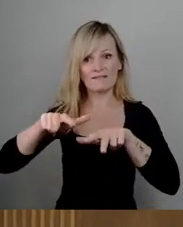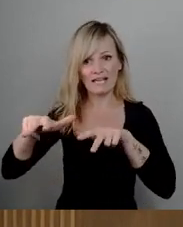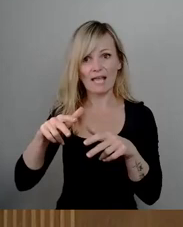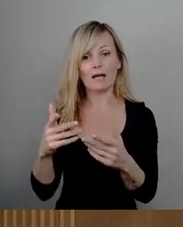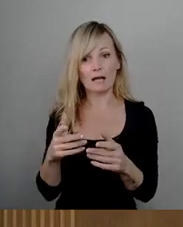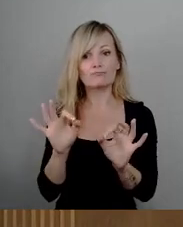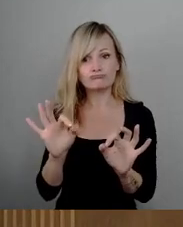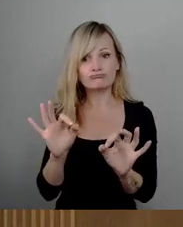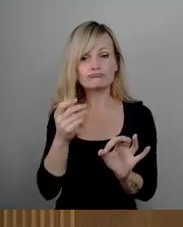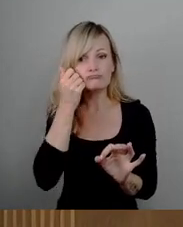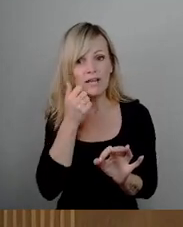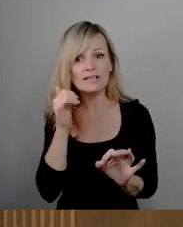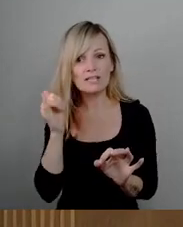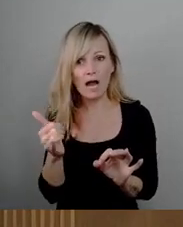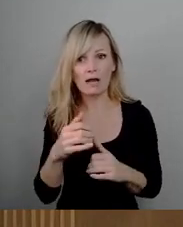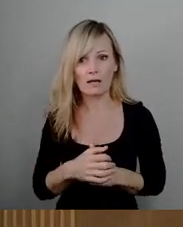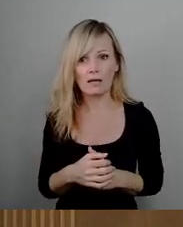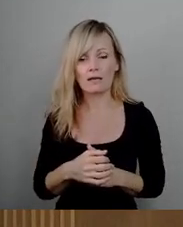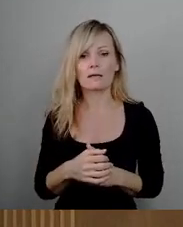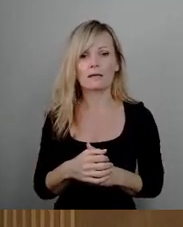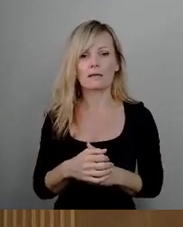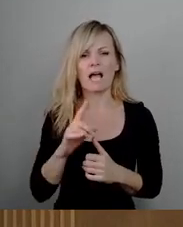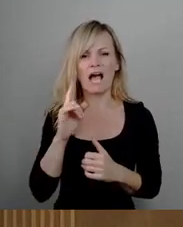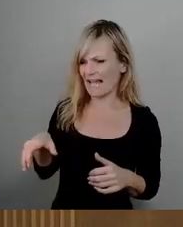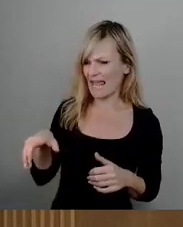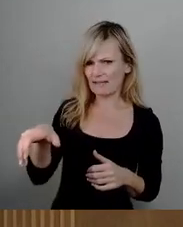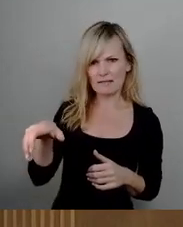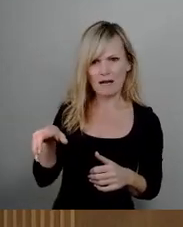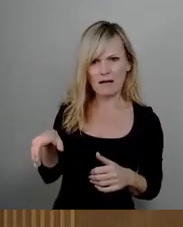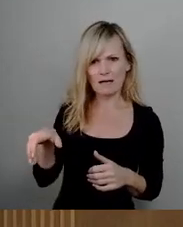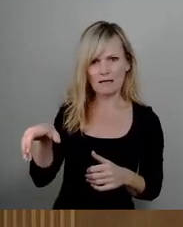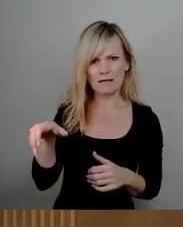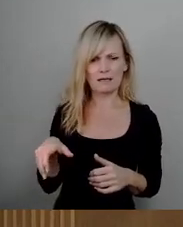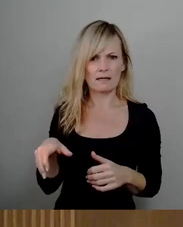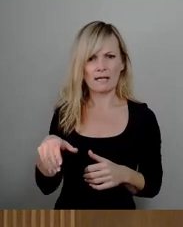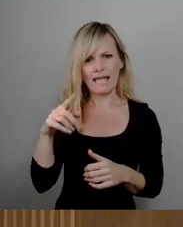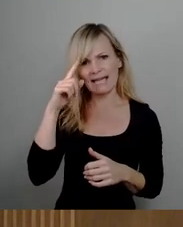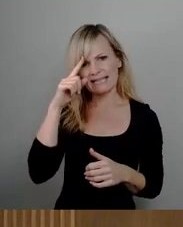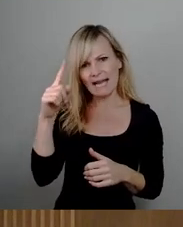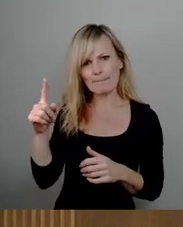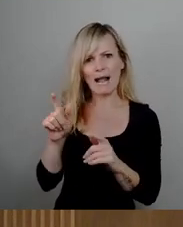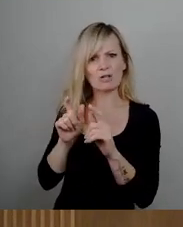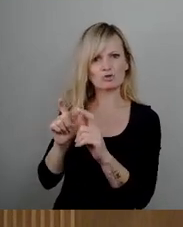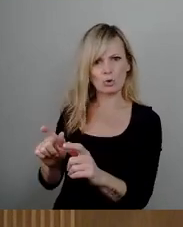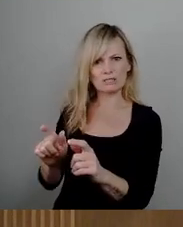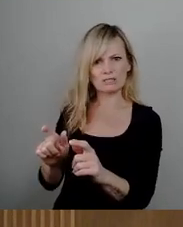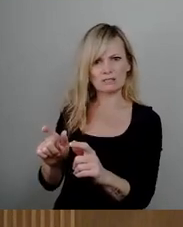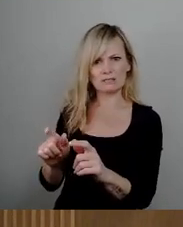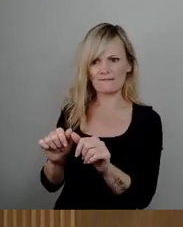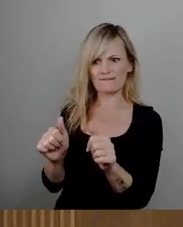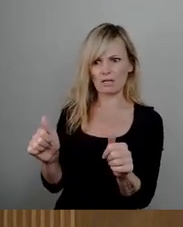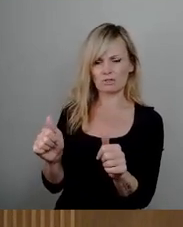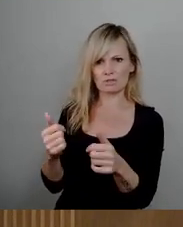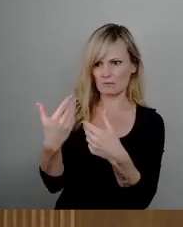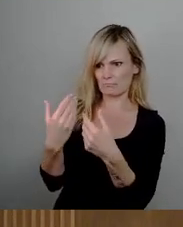Unterdenkmalschutzstellung des Geländers, die ja auch erst gerade erfolgt ist, wenn ich daran erinnern darf, das waren offensichtlich die